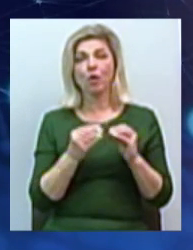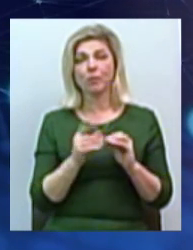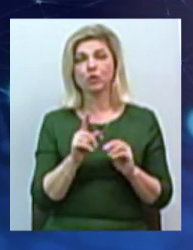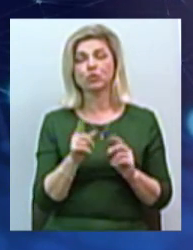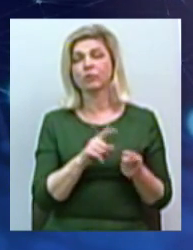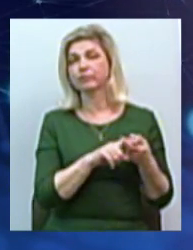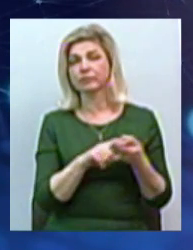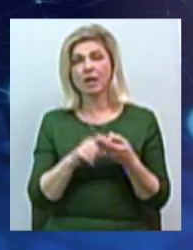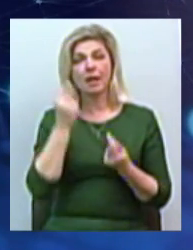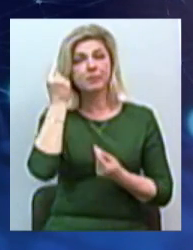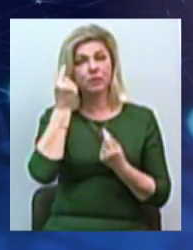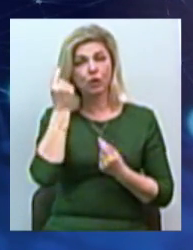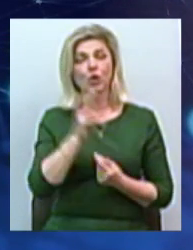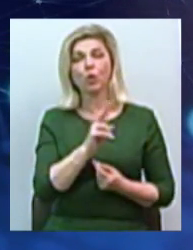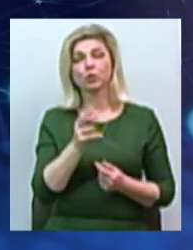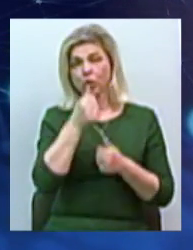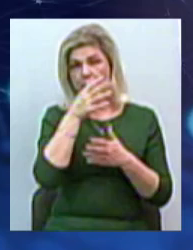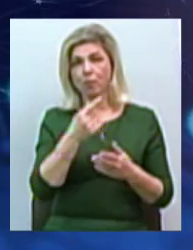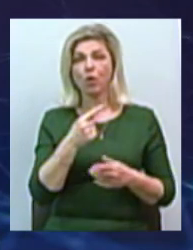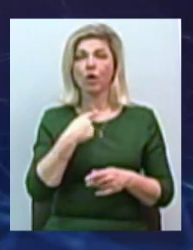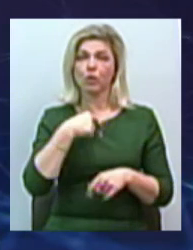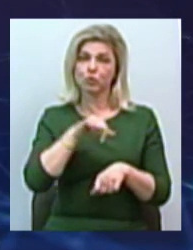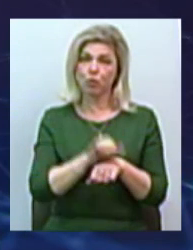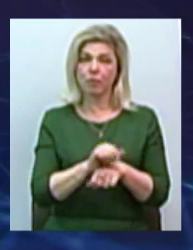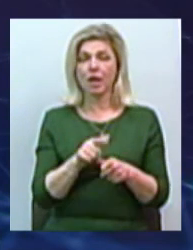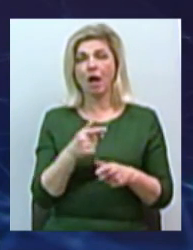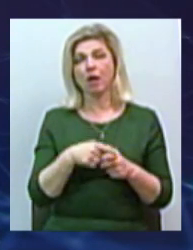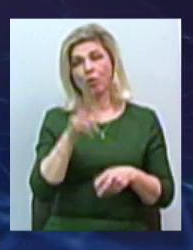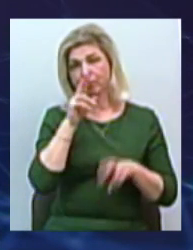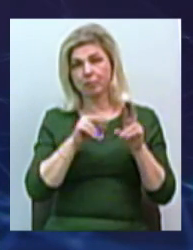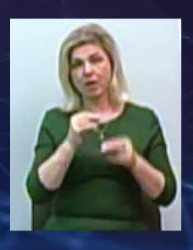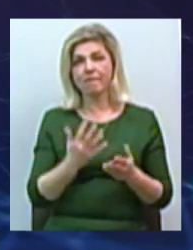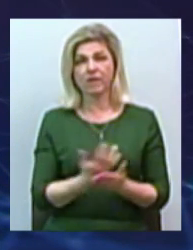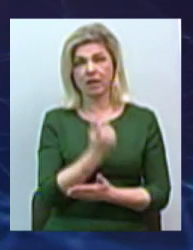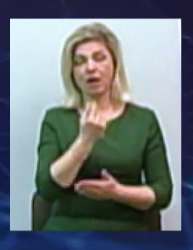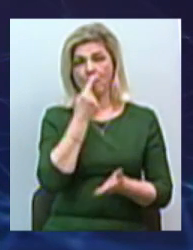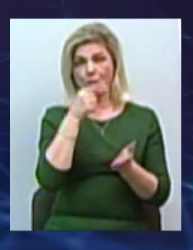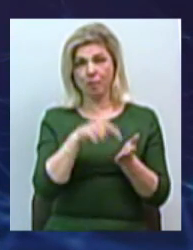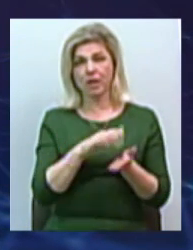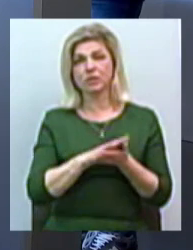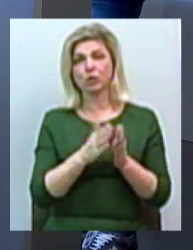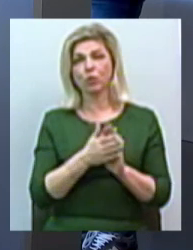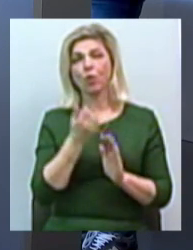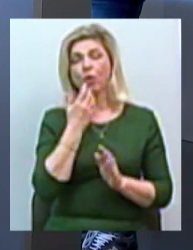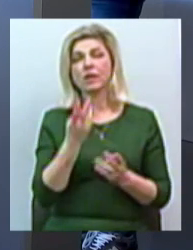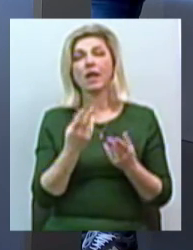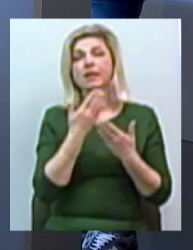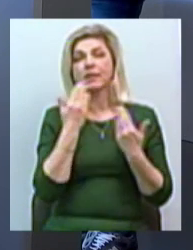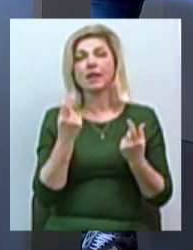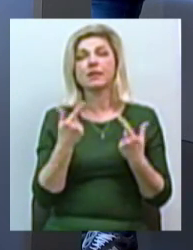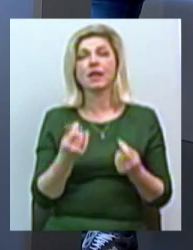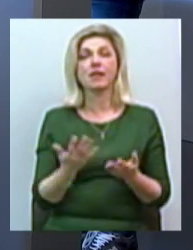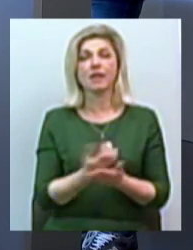психологічною для тих, хто не може зупинитися, або сподівається виграти, можливо, потрапивши в ситуацію, коли немає де знайти грошей